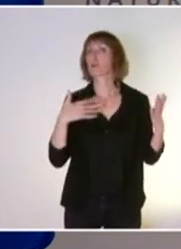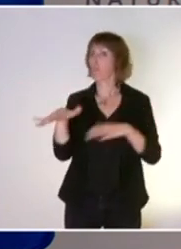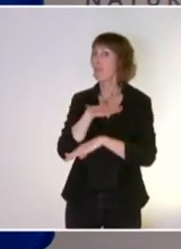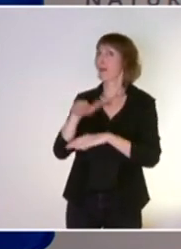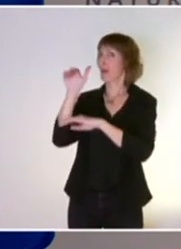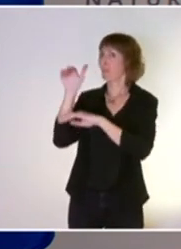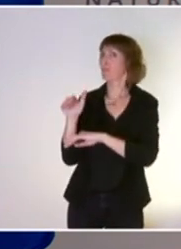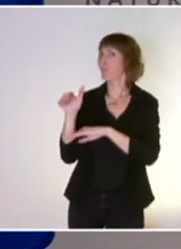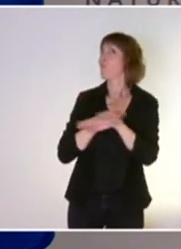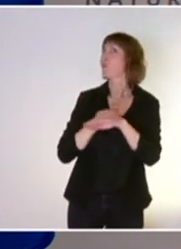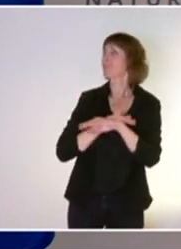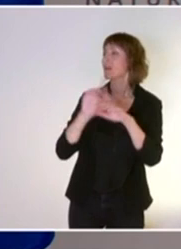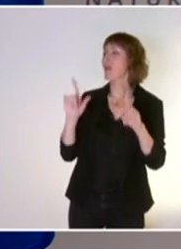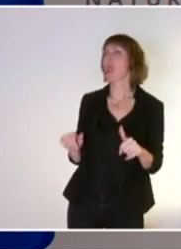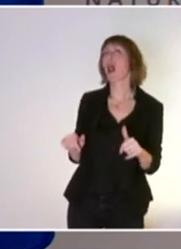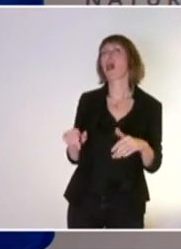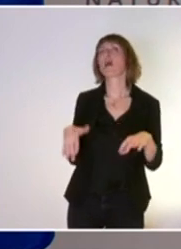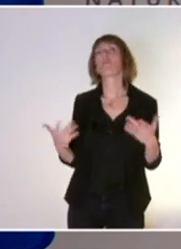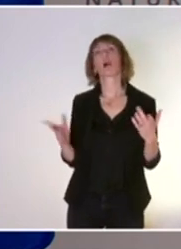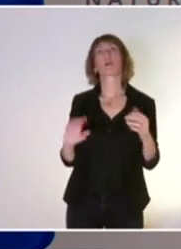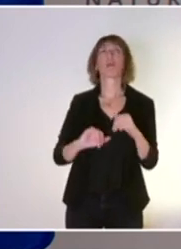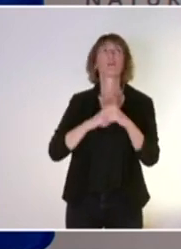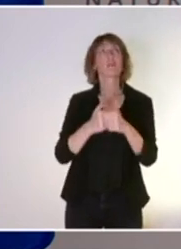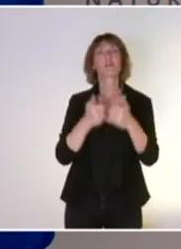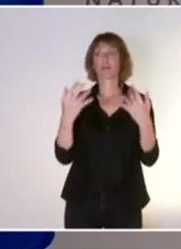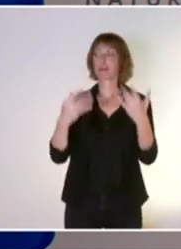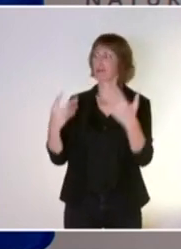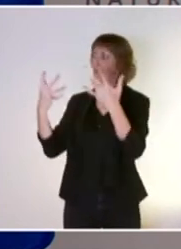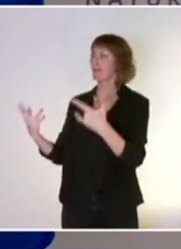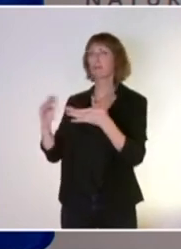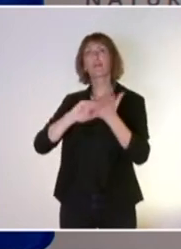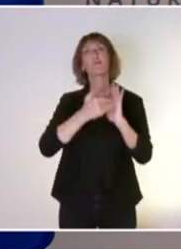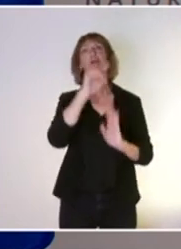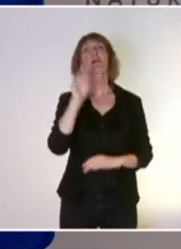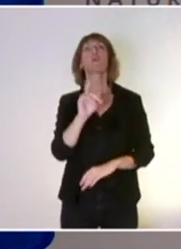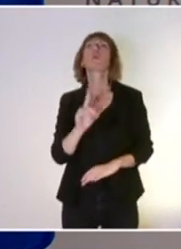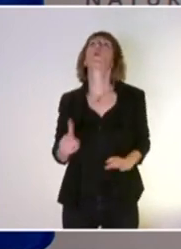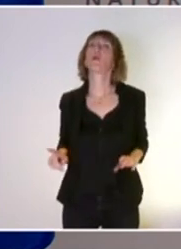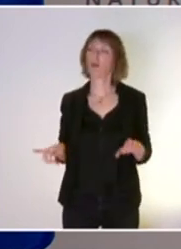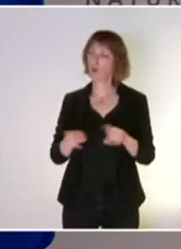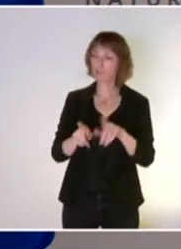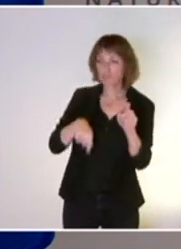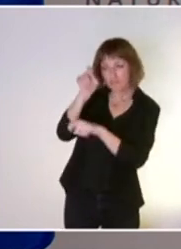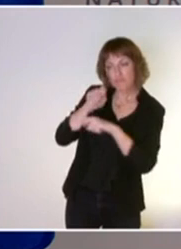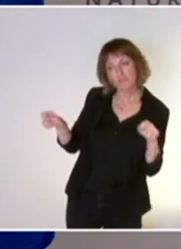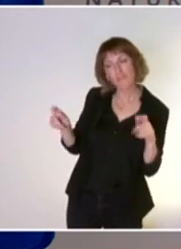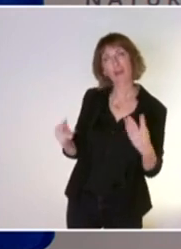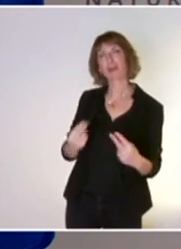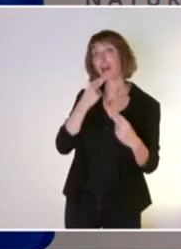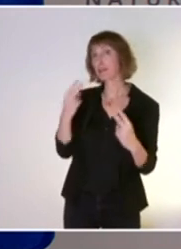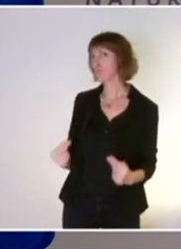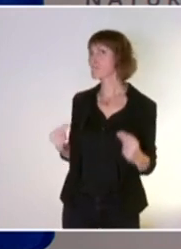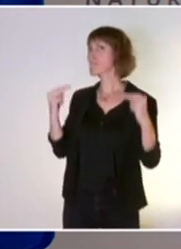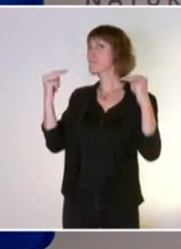elles ne doivent évidemment pas se compter qu'en surface et qu'en quantitatif, je dirais, mais aussi en qualitatif en tant que hotspot. Donc on a